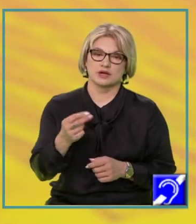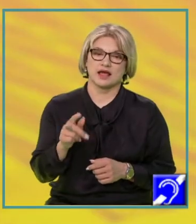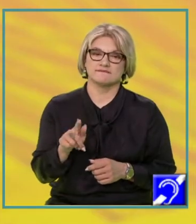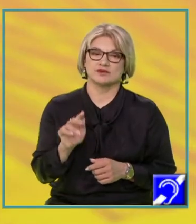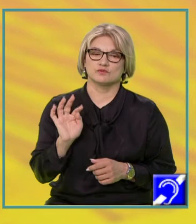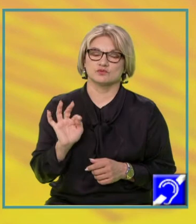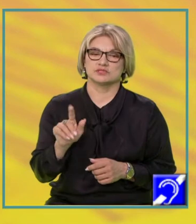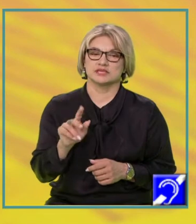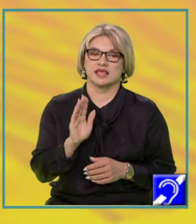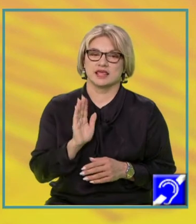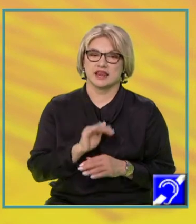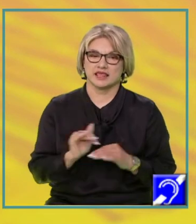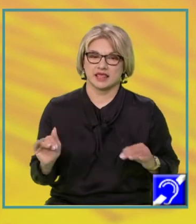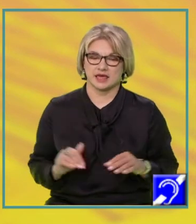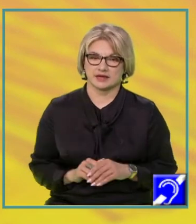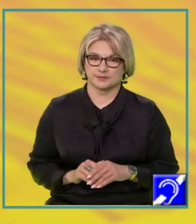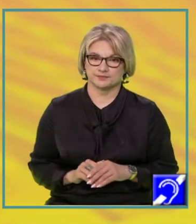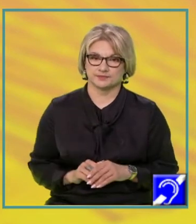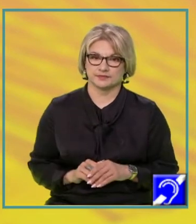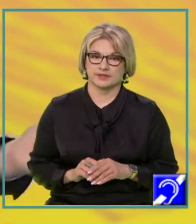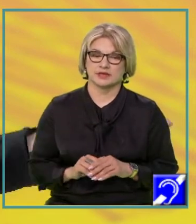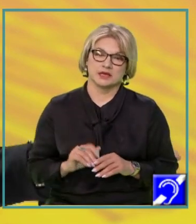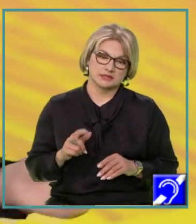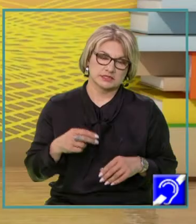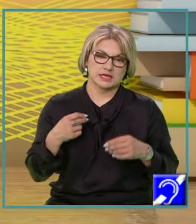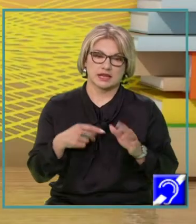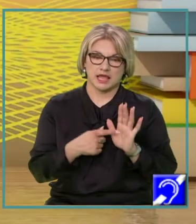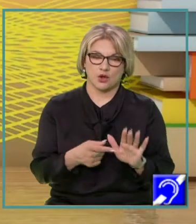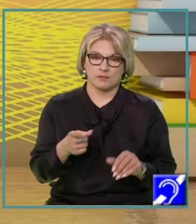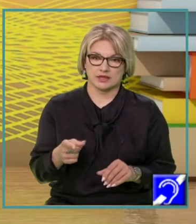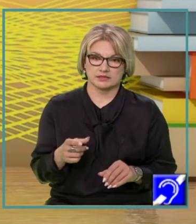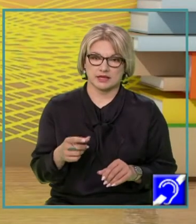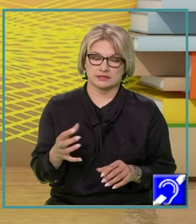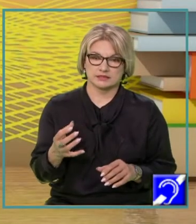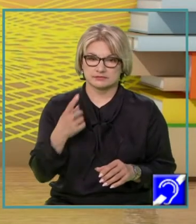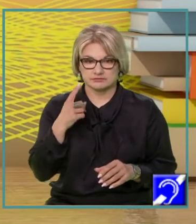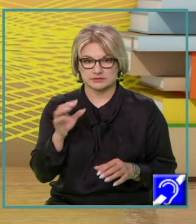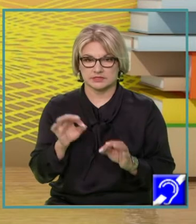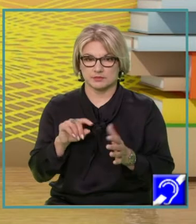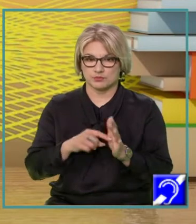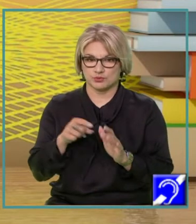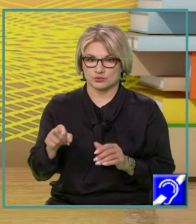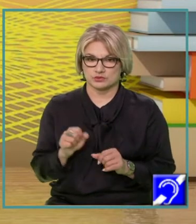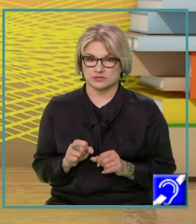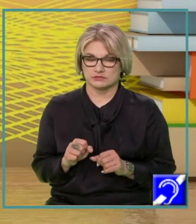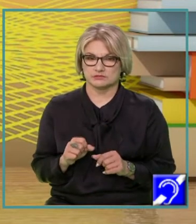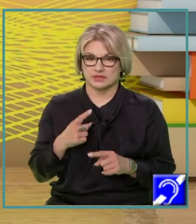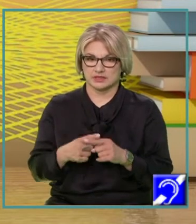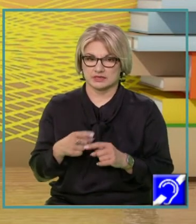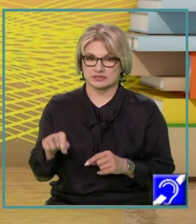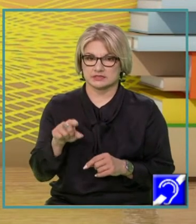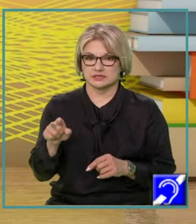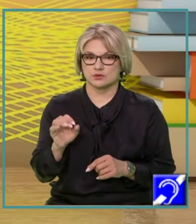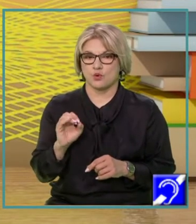De recomandat este să luăm acel punct de intersecție cu axa ordonatelor, OY.